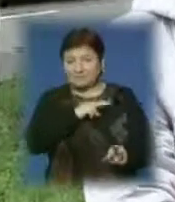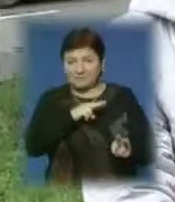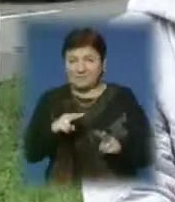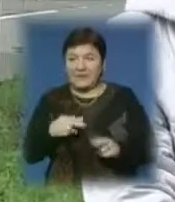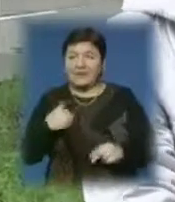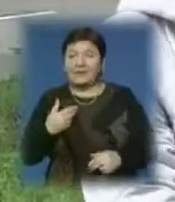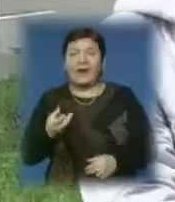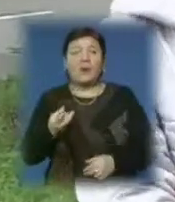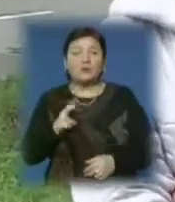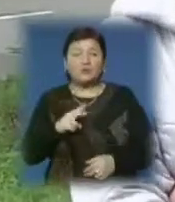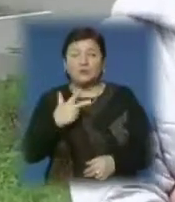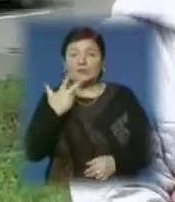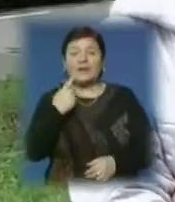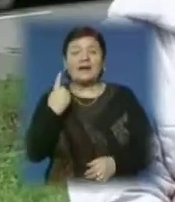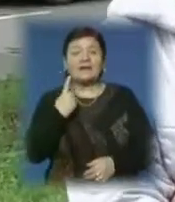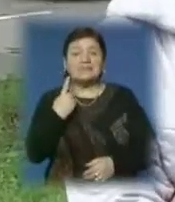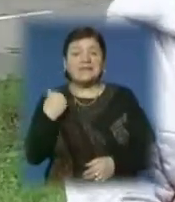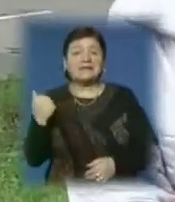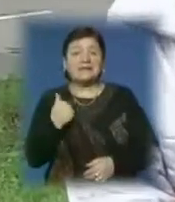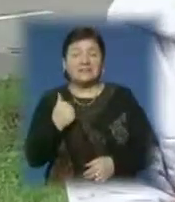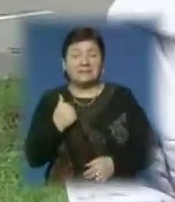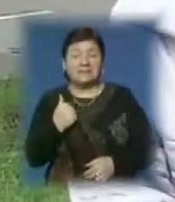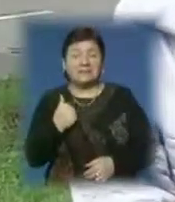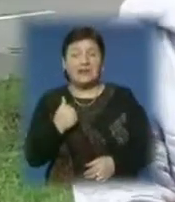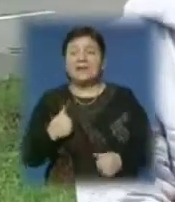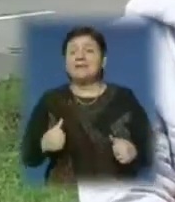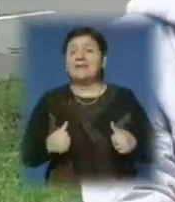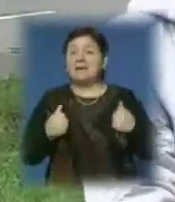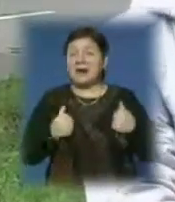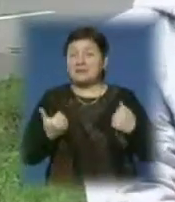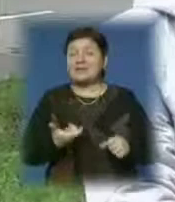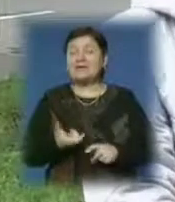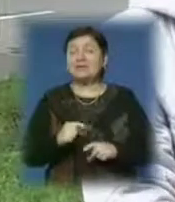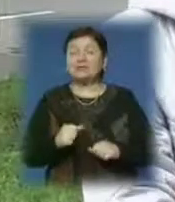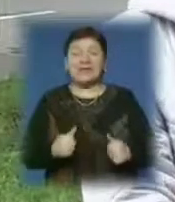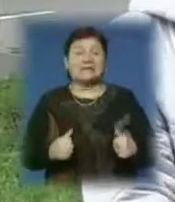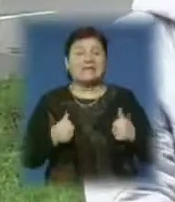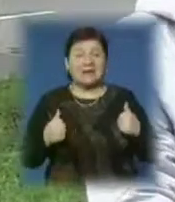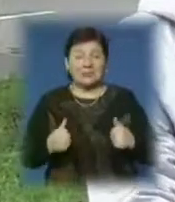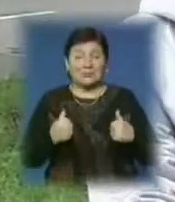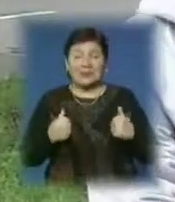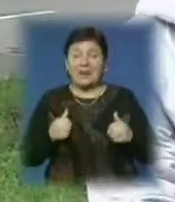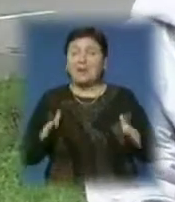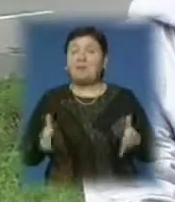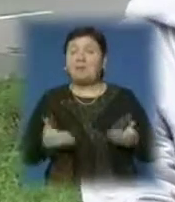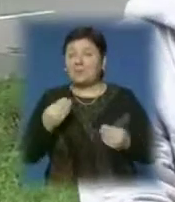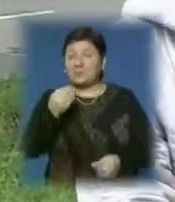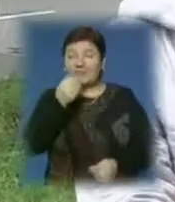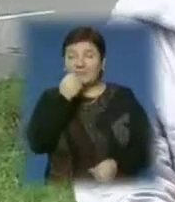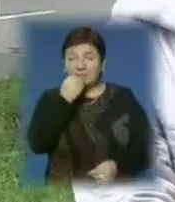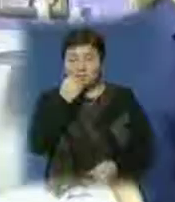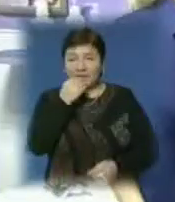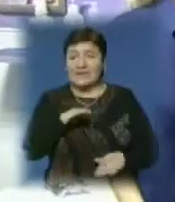спортзал, обов'язково три рази на тиждень тренування, намагаюся, дуже стараюся підтримувати харчування,